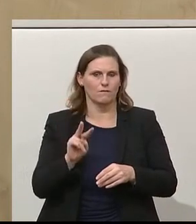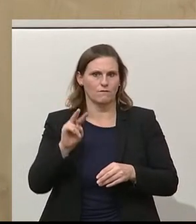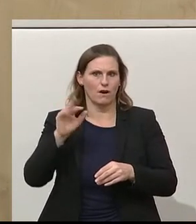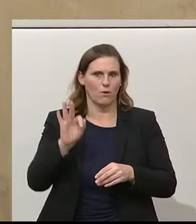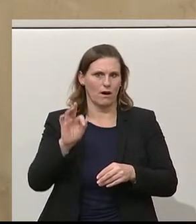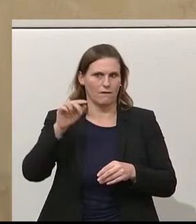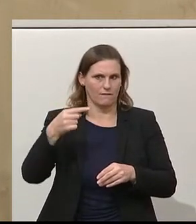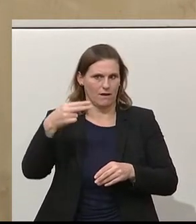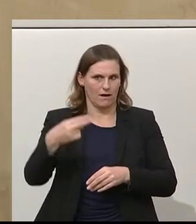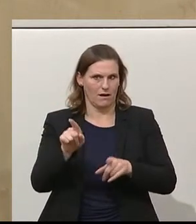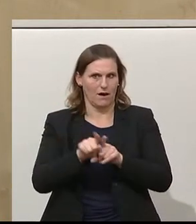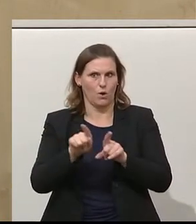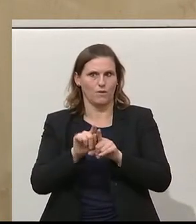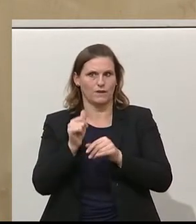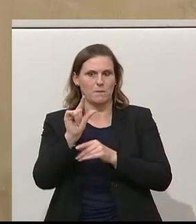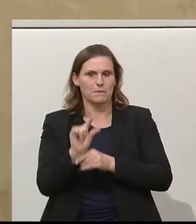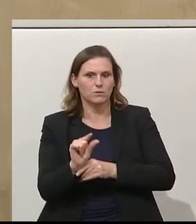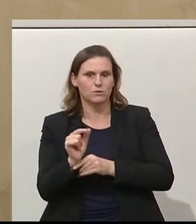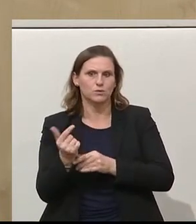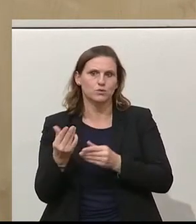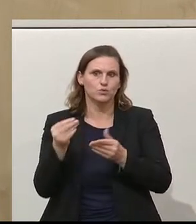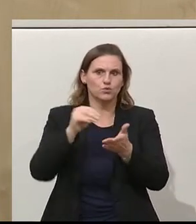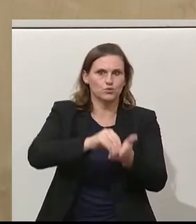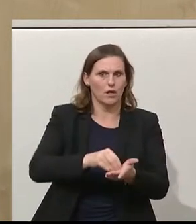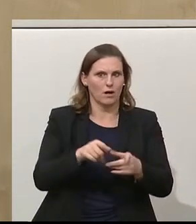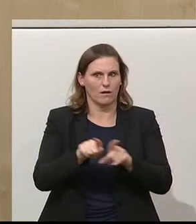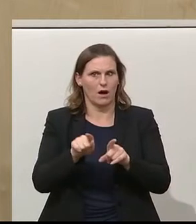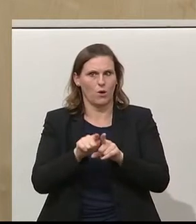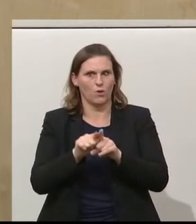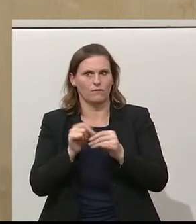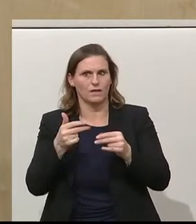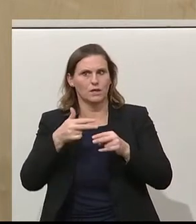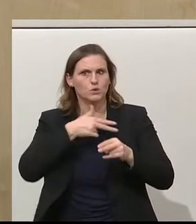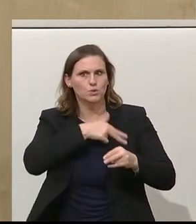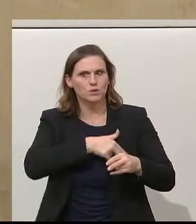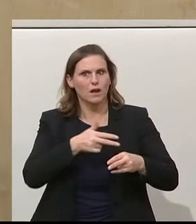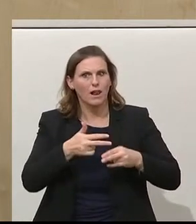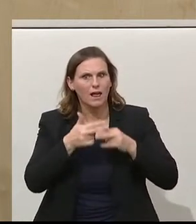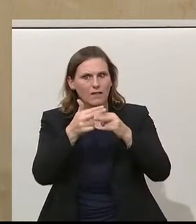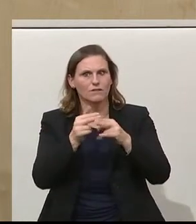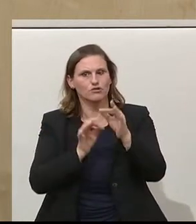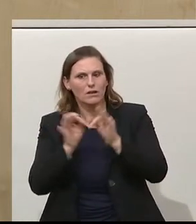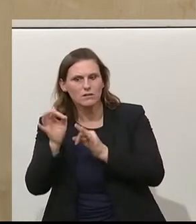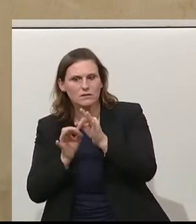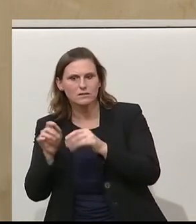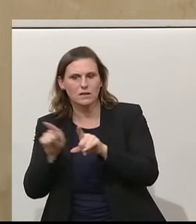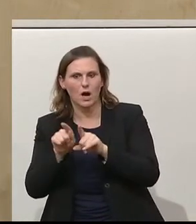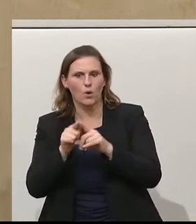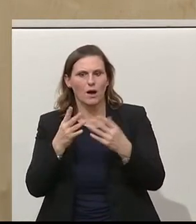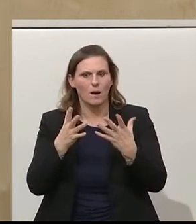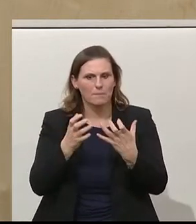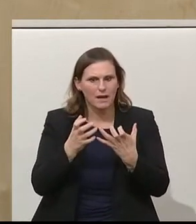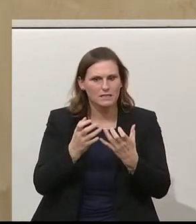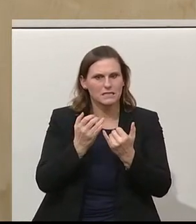Staffelung für Kinderzuschläge, dem Arbeitsqualifizierungsbonus und der Sozialhilfestatistik eine der ständigen Spruchpraxis des VfGH